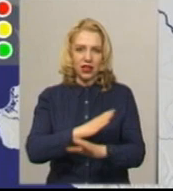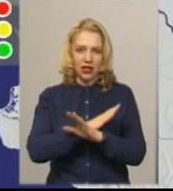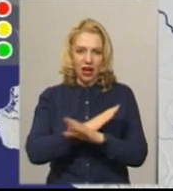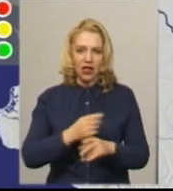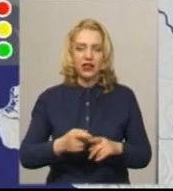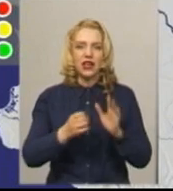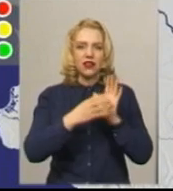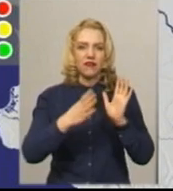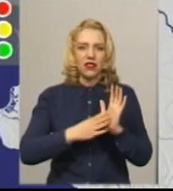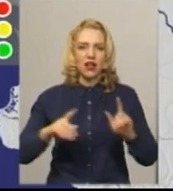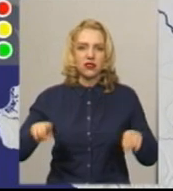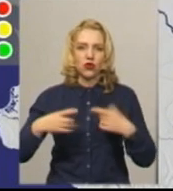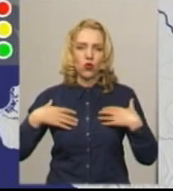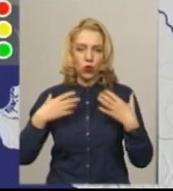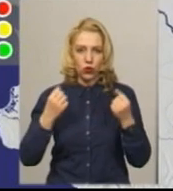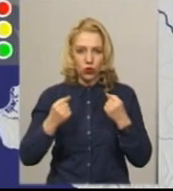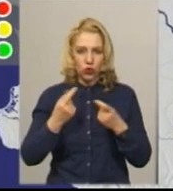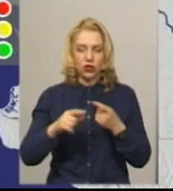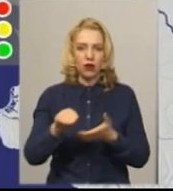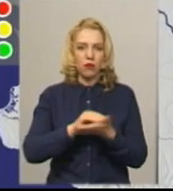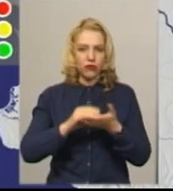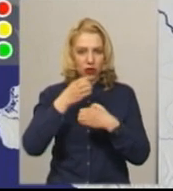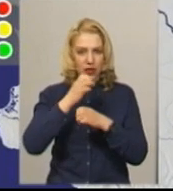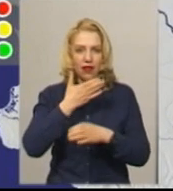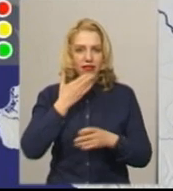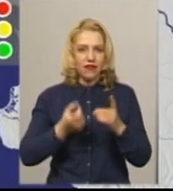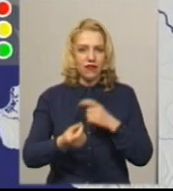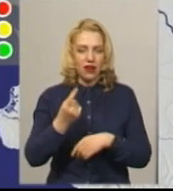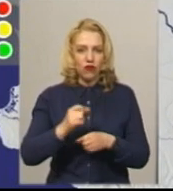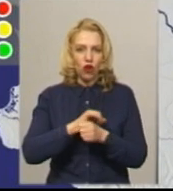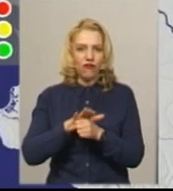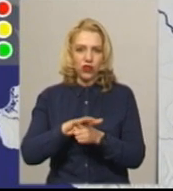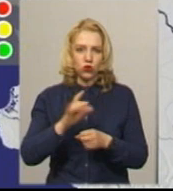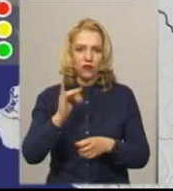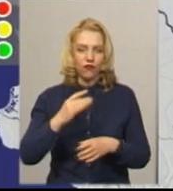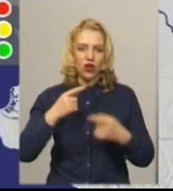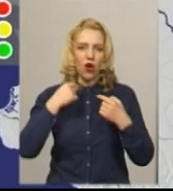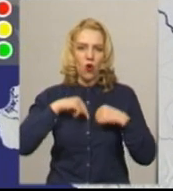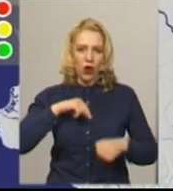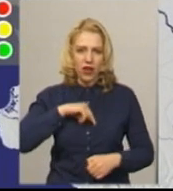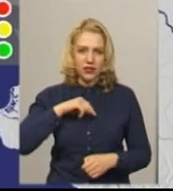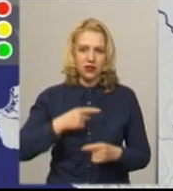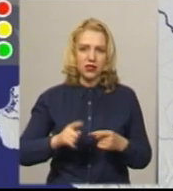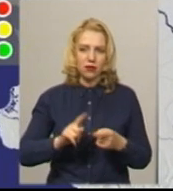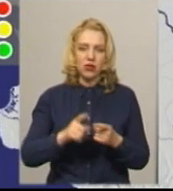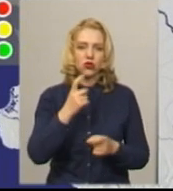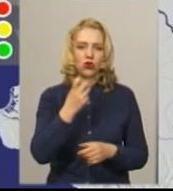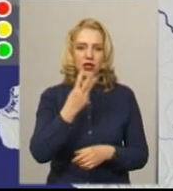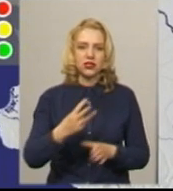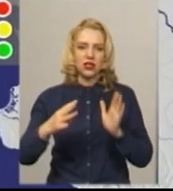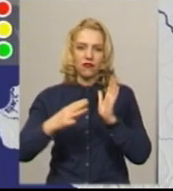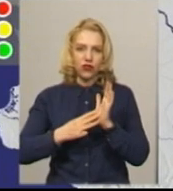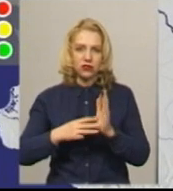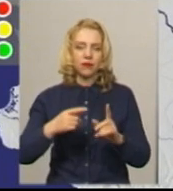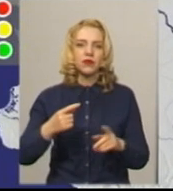одужали. Повторне лабораторне дослідження не виявило вірусу в організмі. За добу було зафіксовано 138 нових випадків.